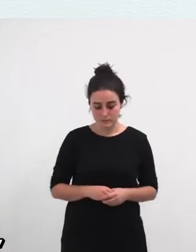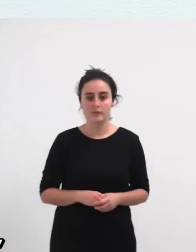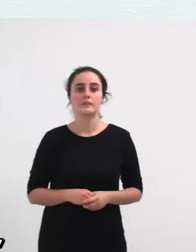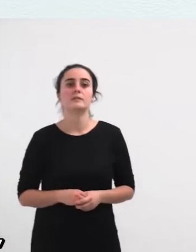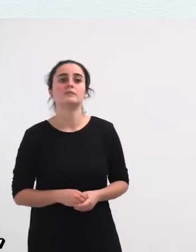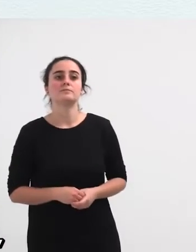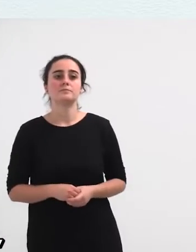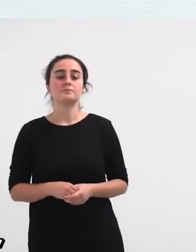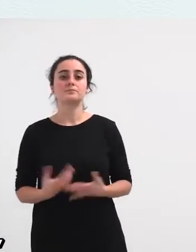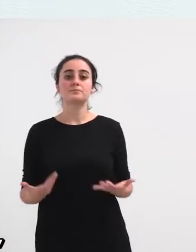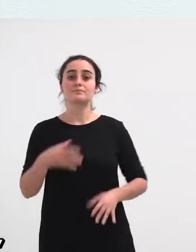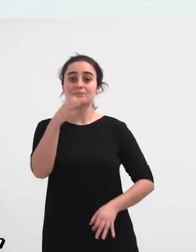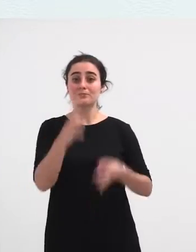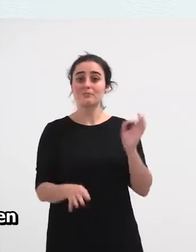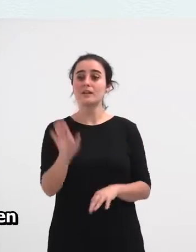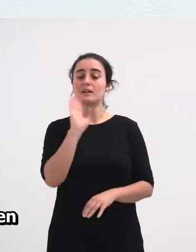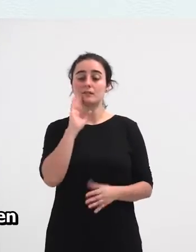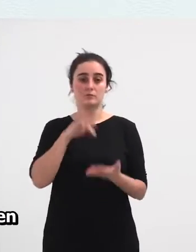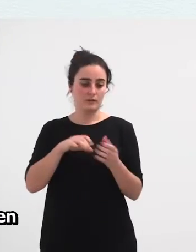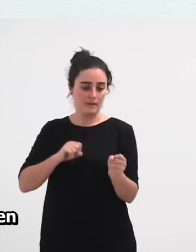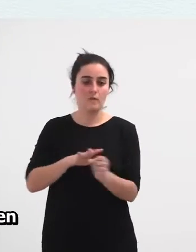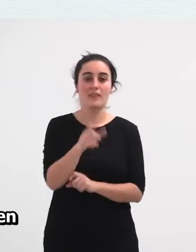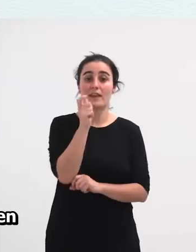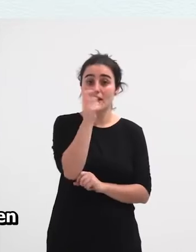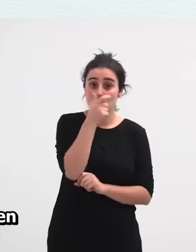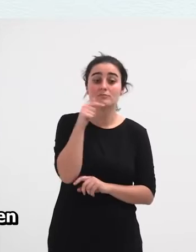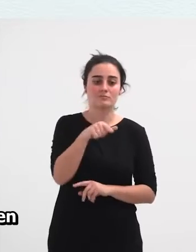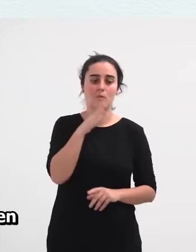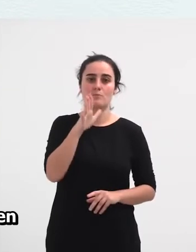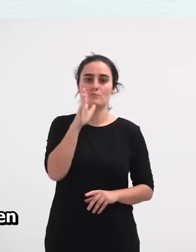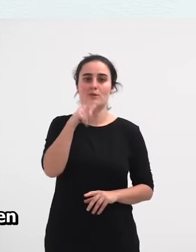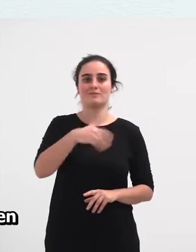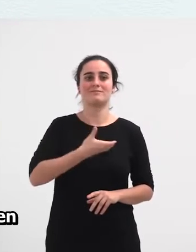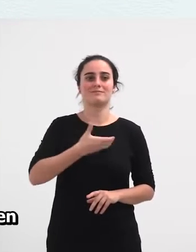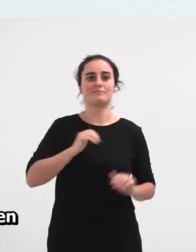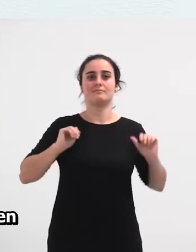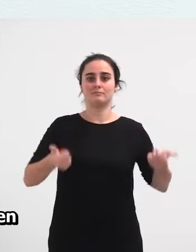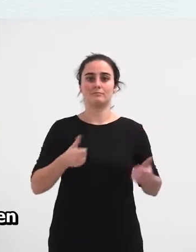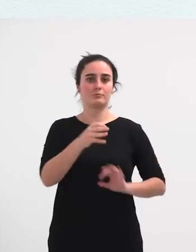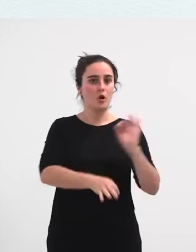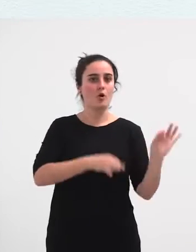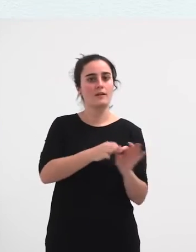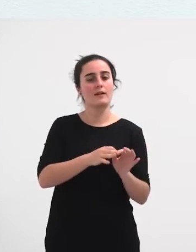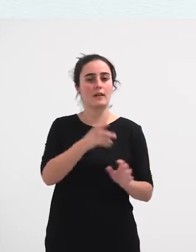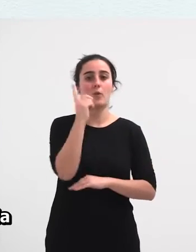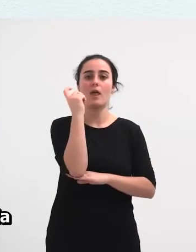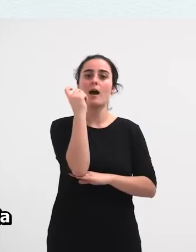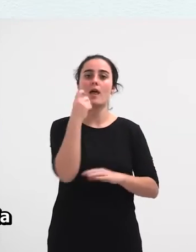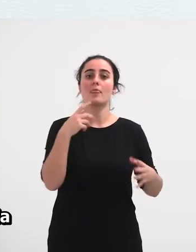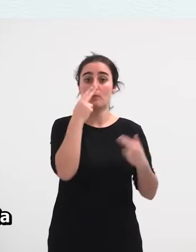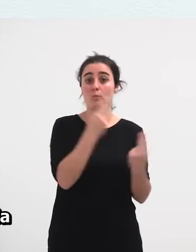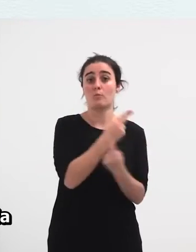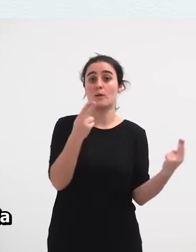Epaionek eragina izan zuen, herinen eta horregatik gazizen udala antolatzen, alarde publiko bat, mixtoa, eta